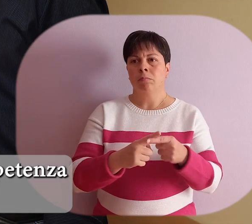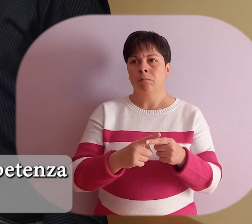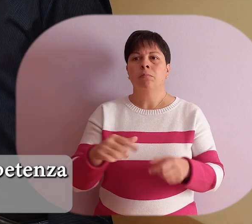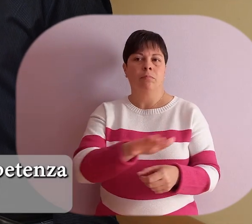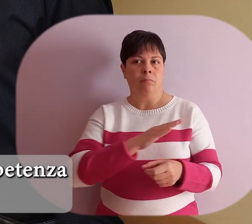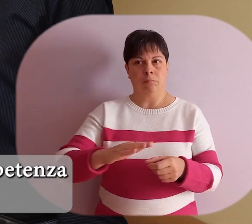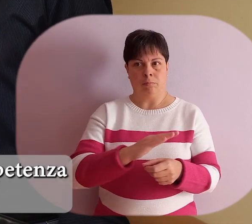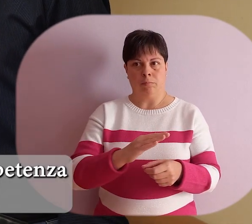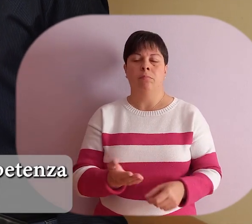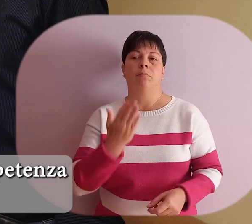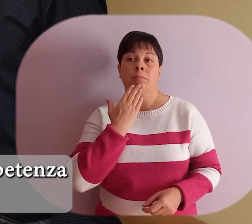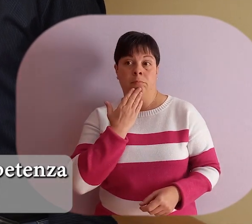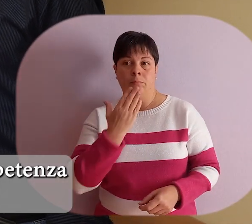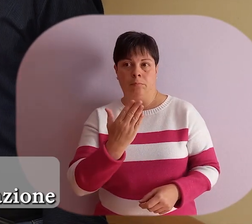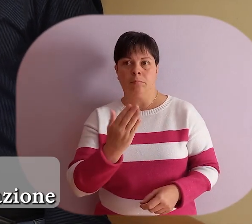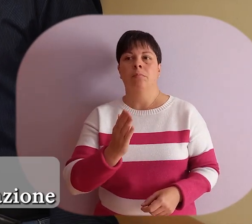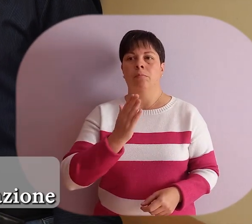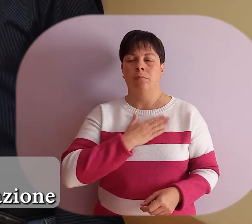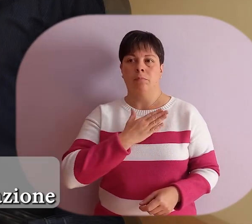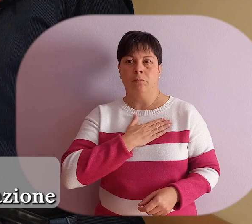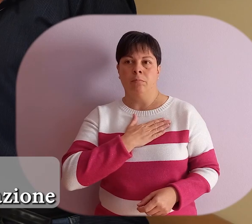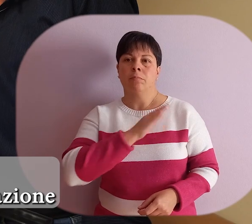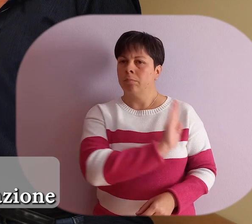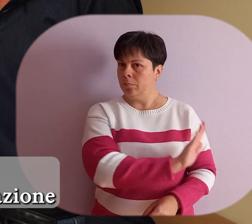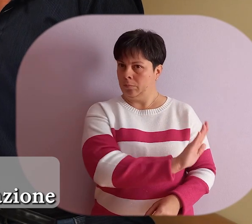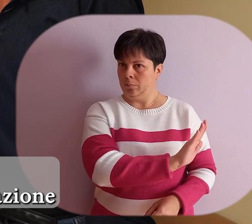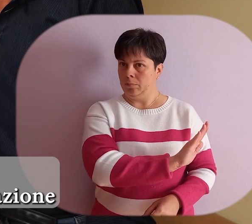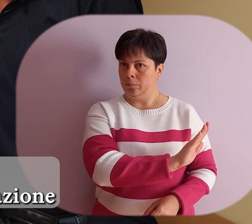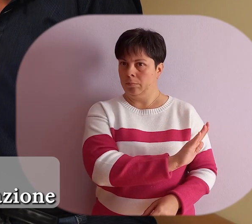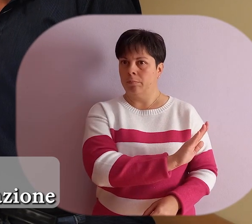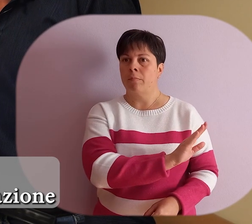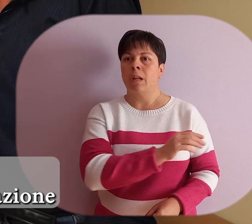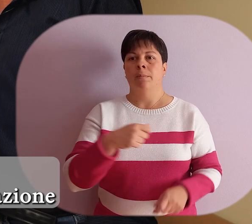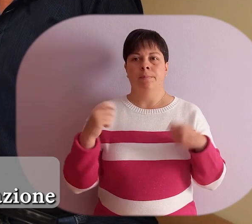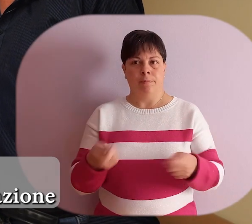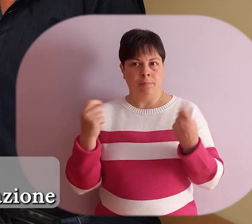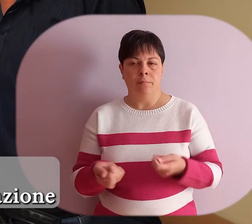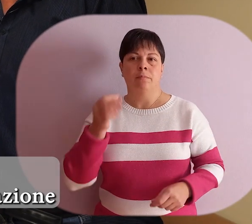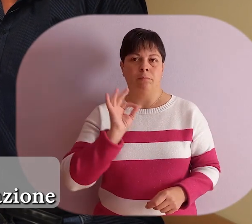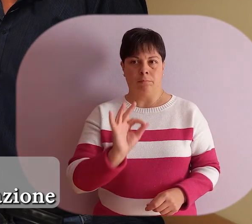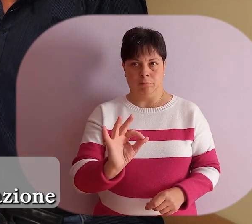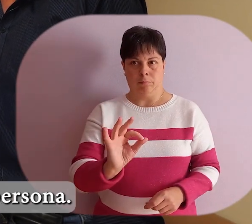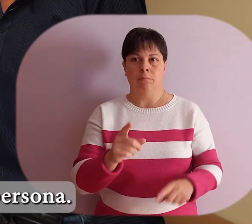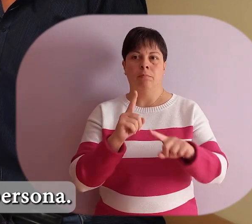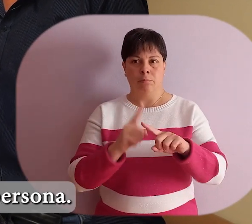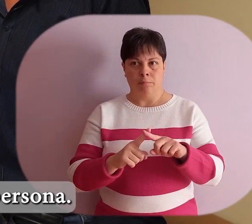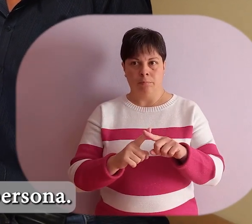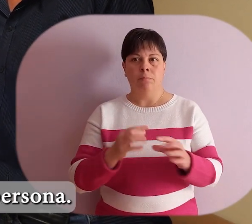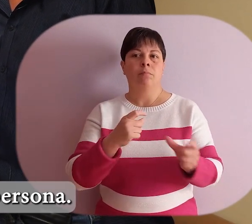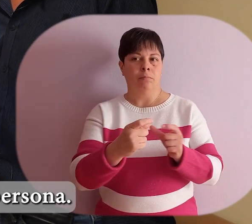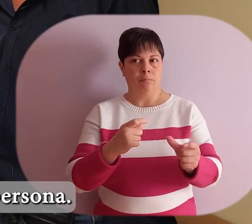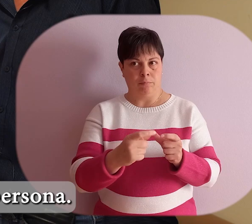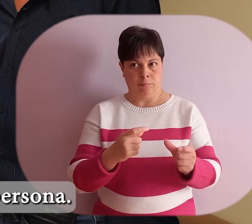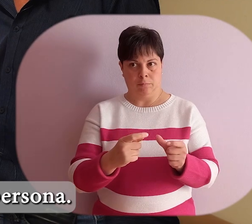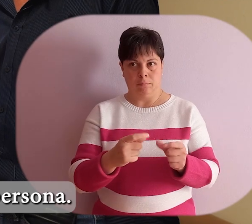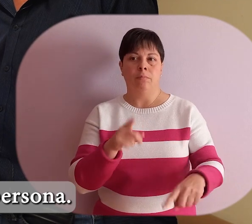grazie proprio alla sua competenza possiamo garantire ottima attività anche in relazione a tutto l'aspetto